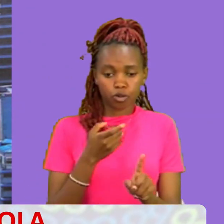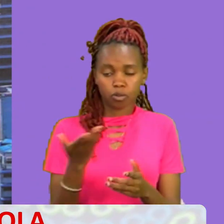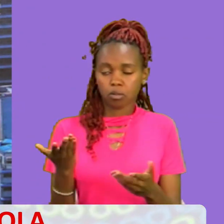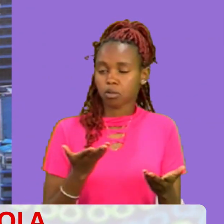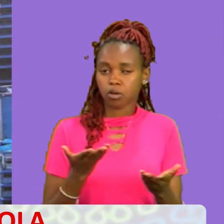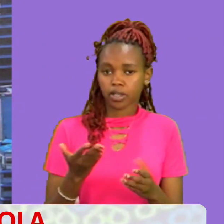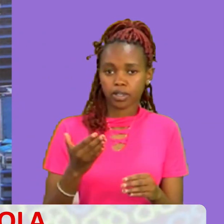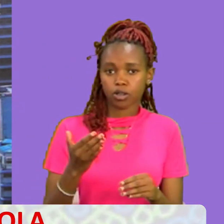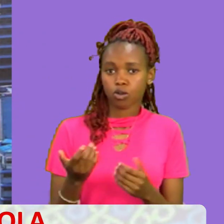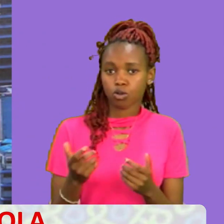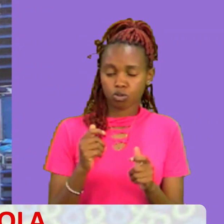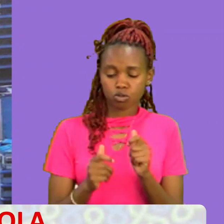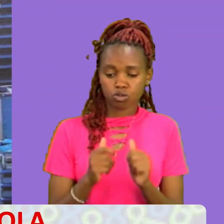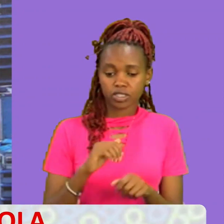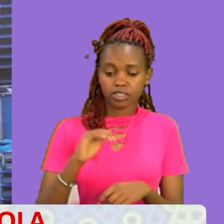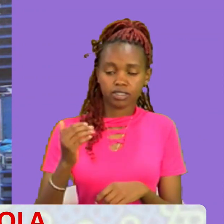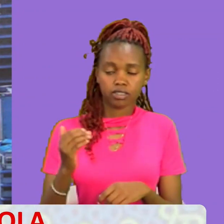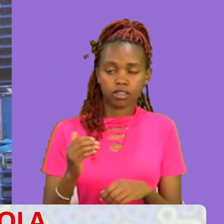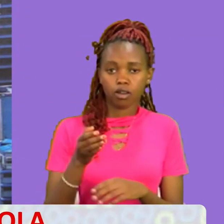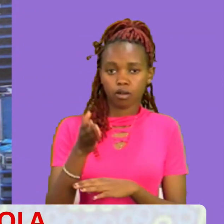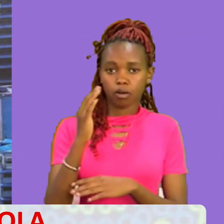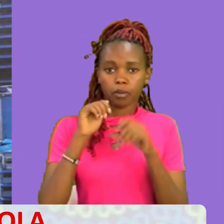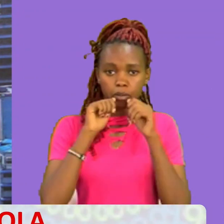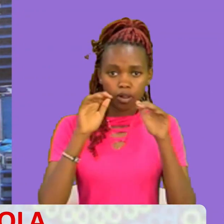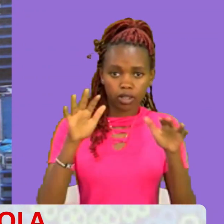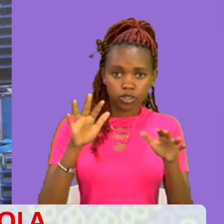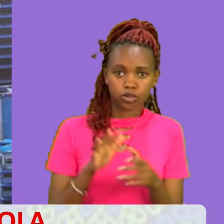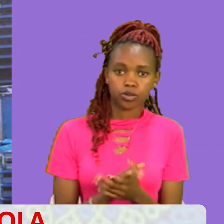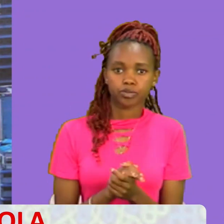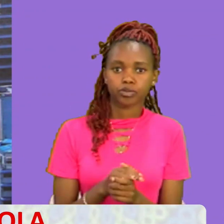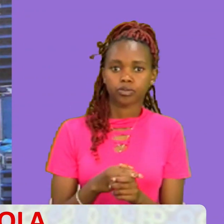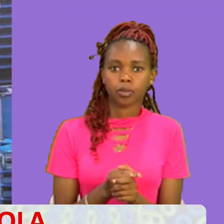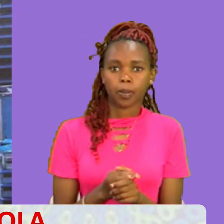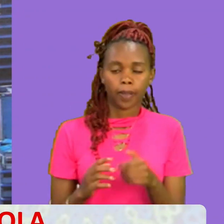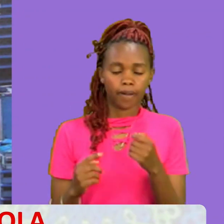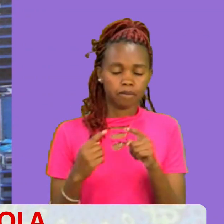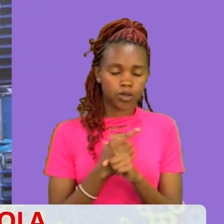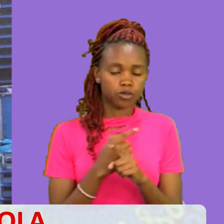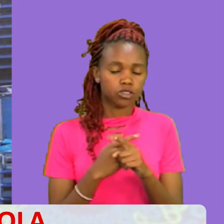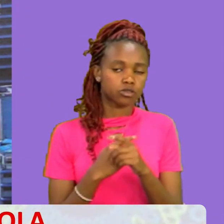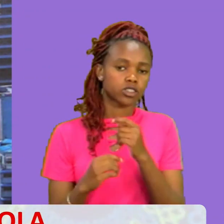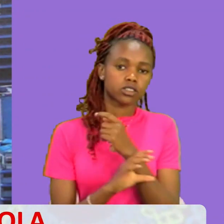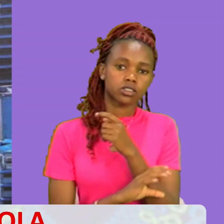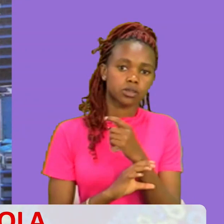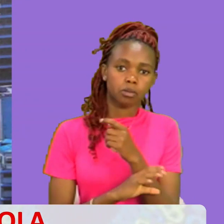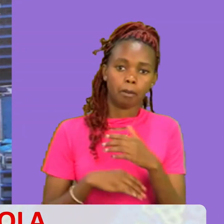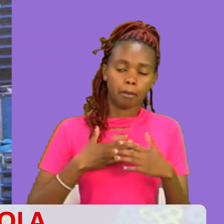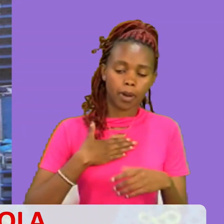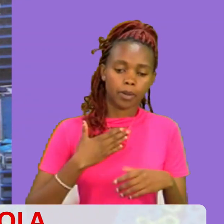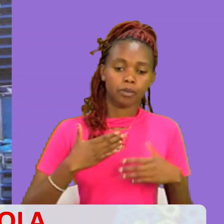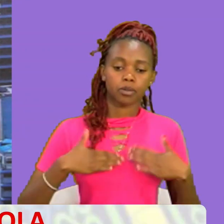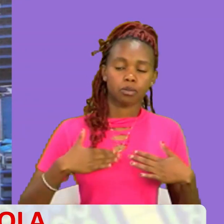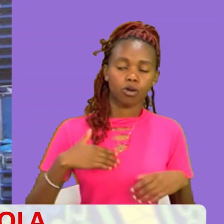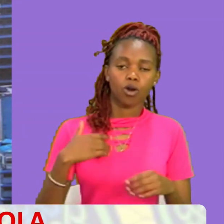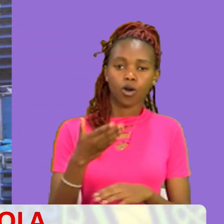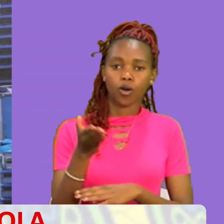gani ya Nairobi Na mungu watakubariki sana Watu wangu wa Australia, Canada Mungu watakubariki sana View zenu katika mtandao Ninaona kabisa